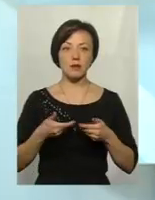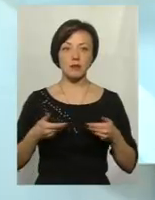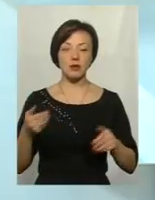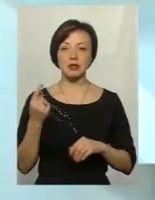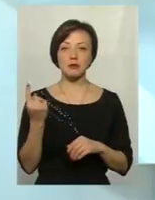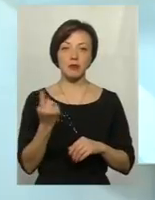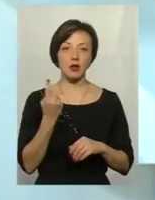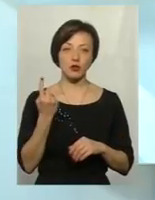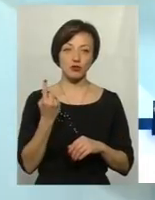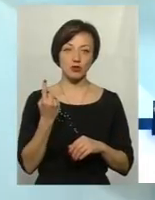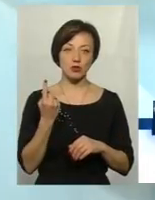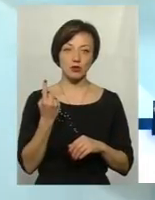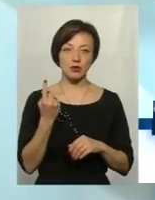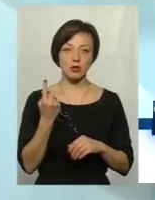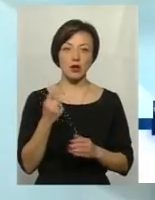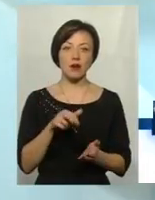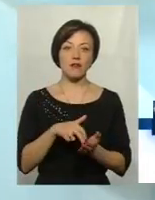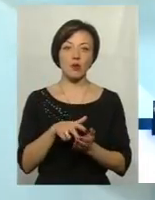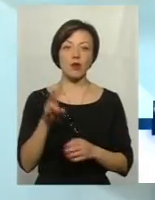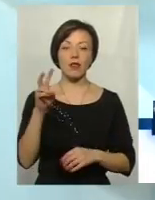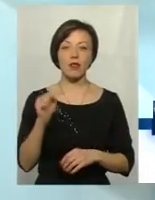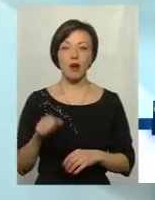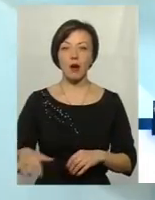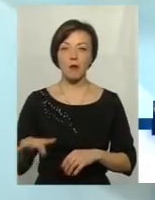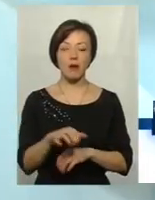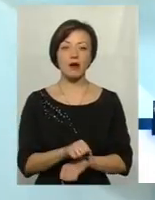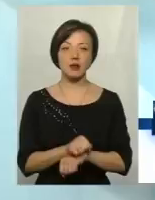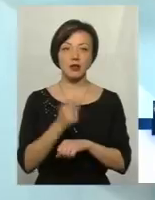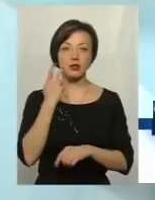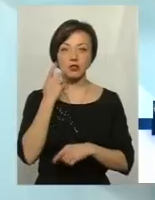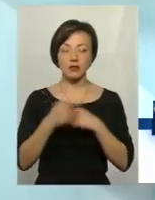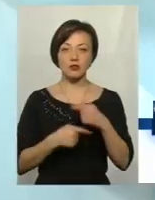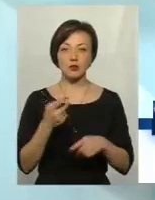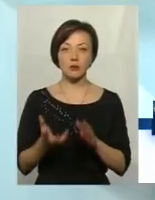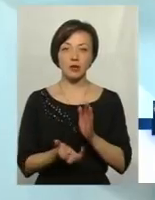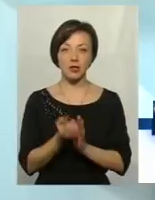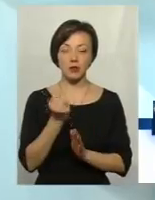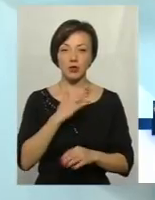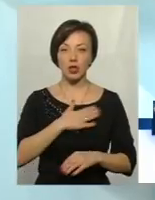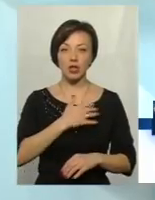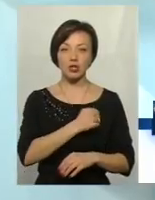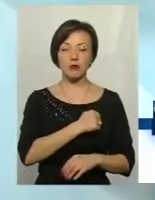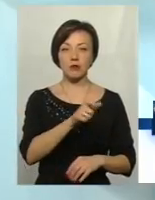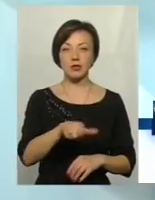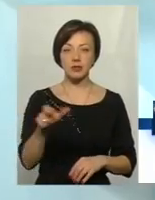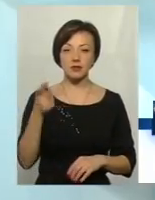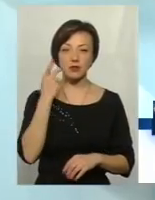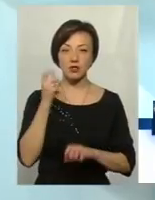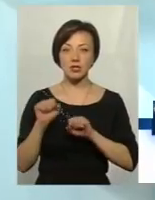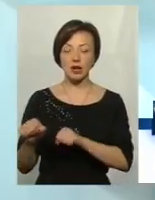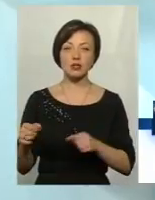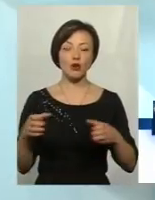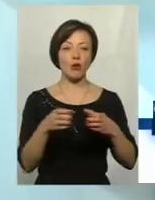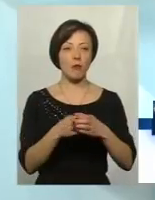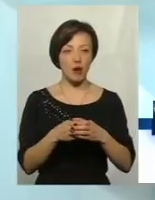перших виходили на Майдан, ми завжди підтримували наших бійців і завжди стояли на захисті громади,